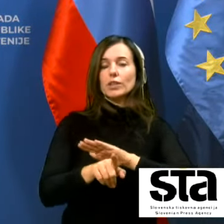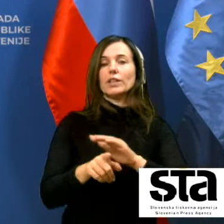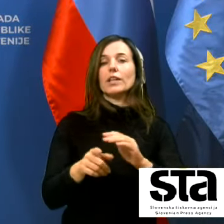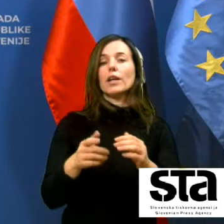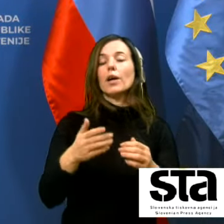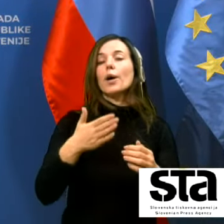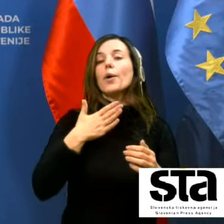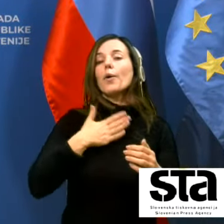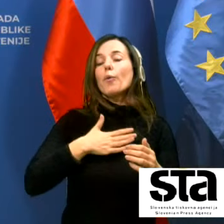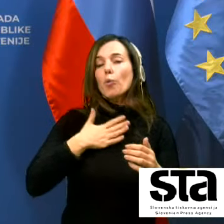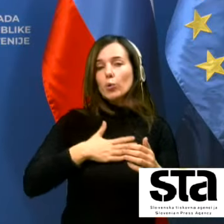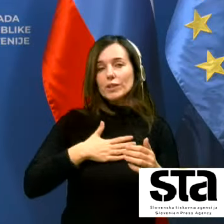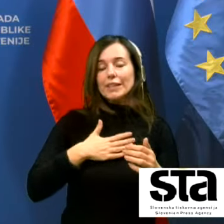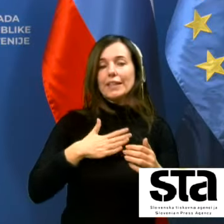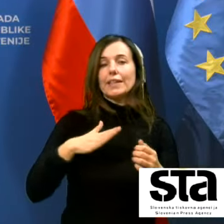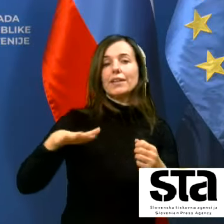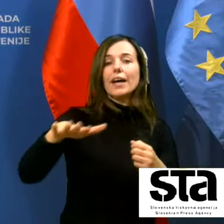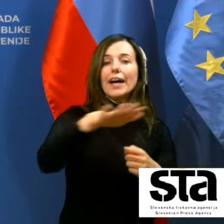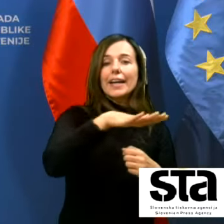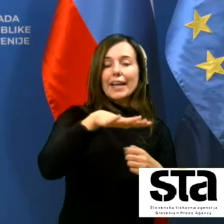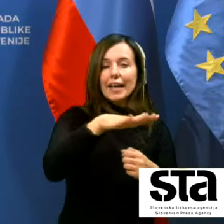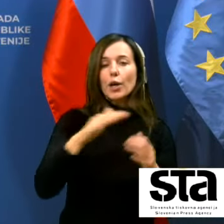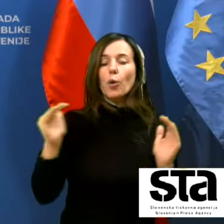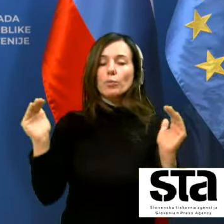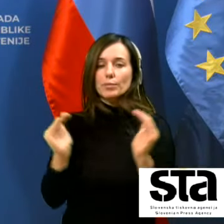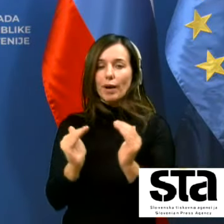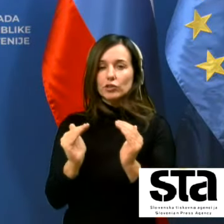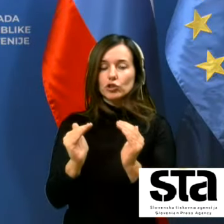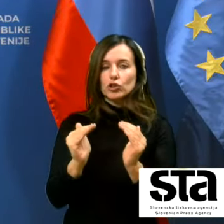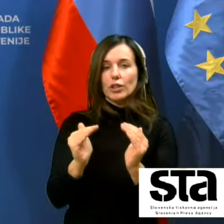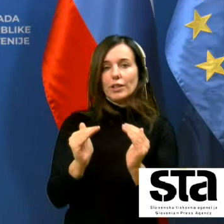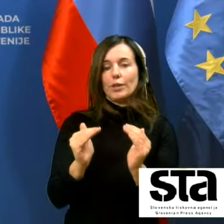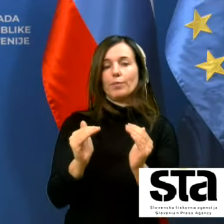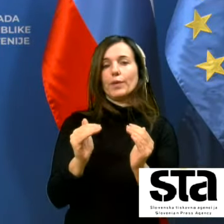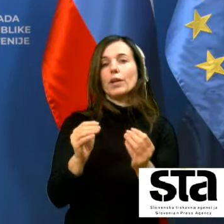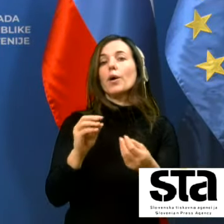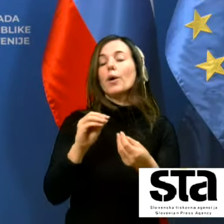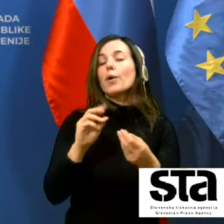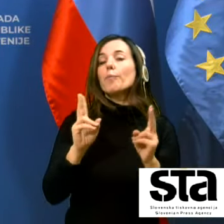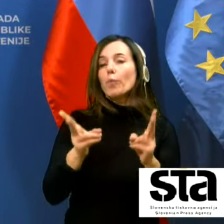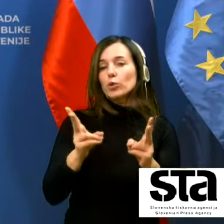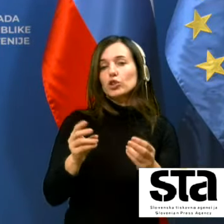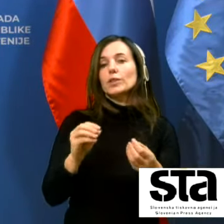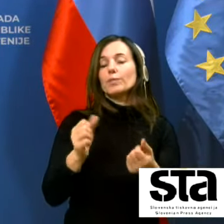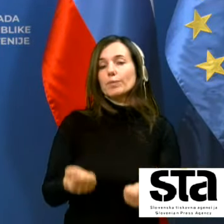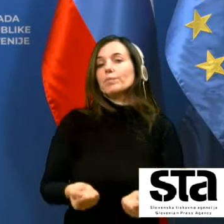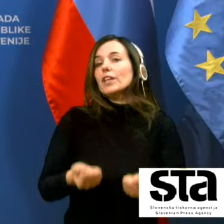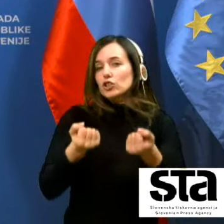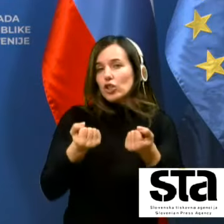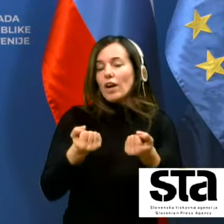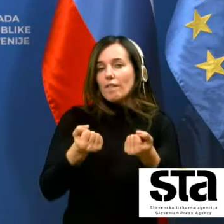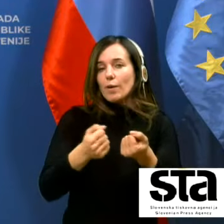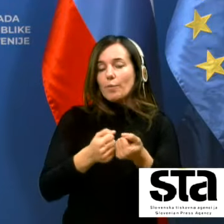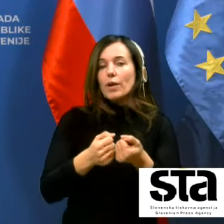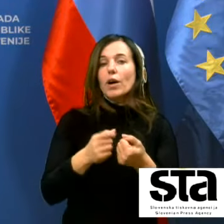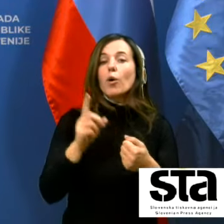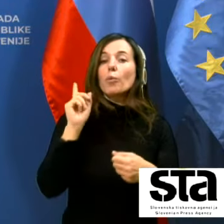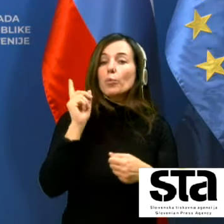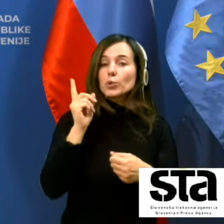statističnih regij ob zmanjšanem tveganju torej opozorilo ki ga da